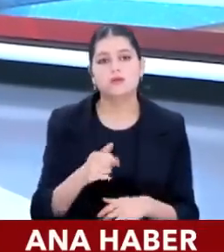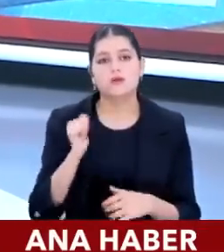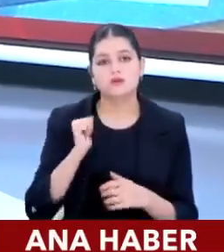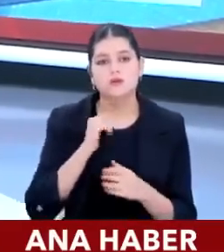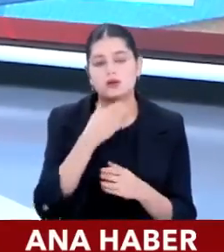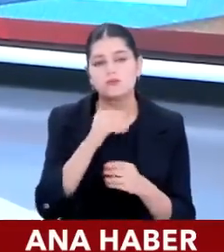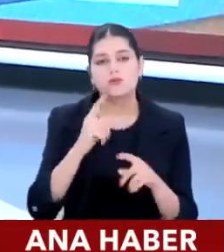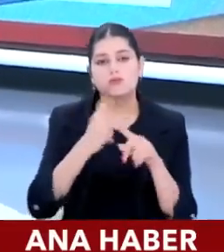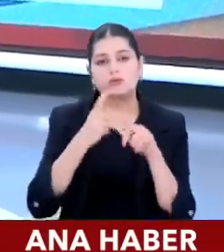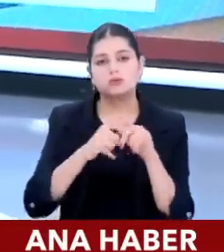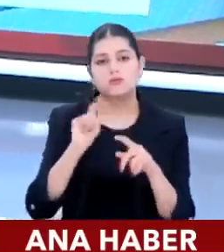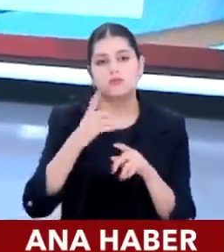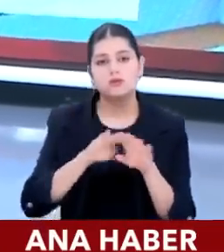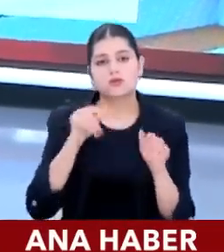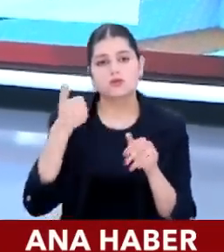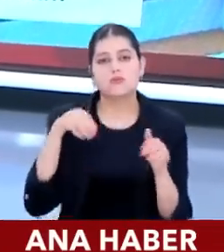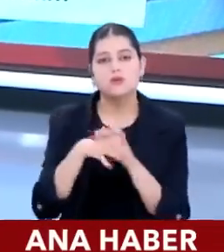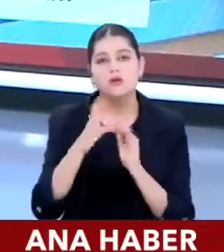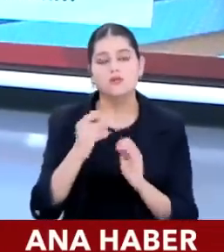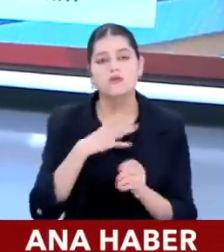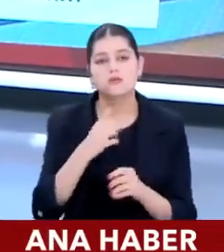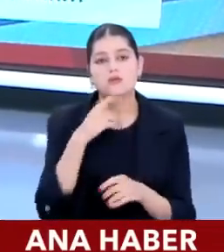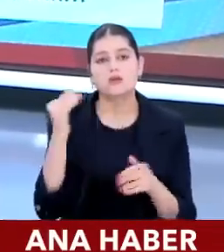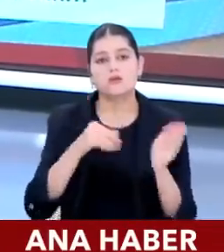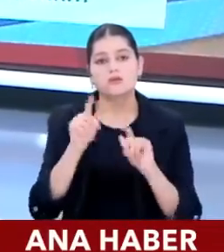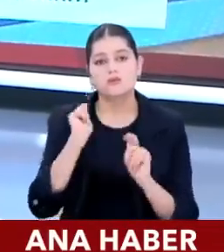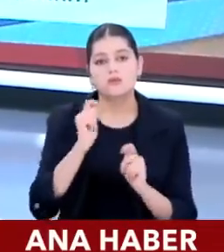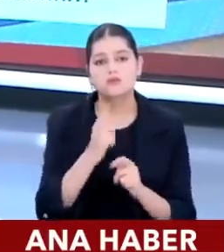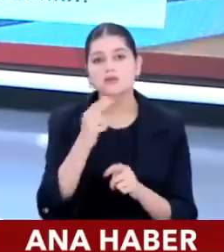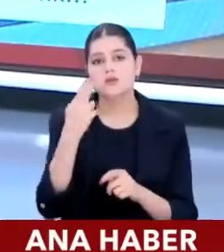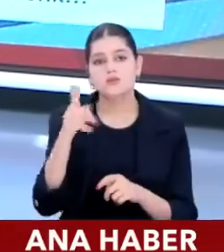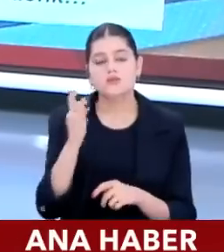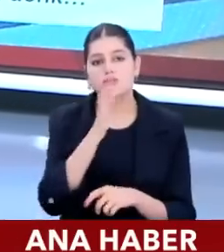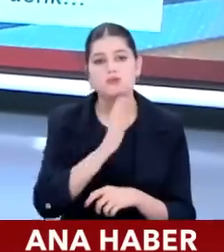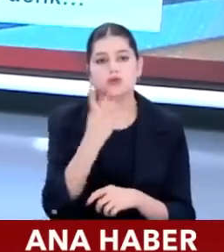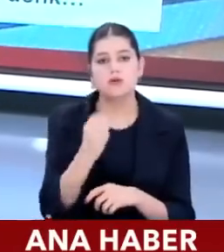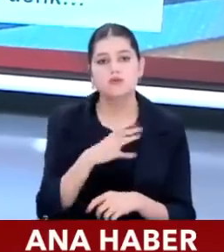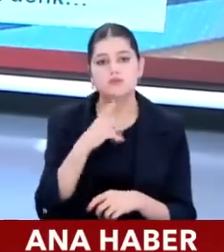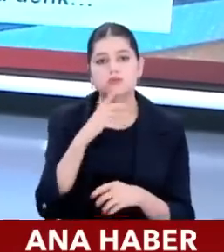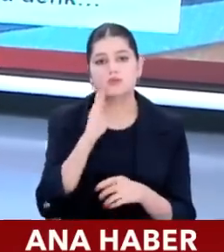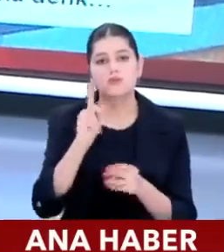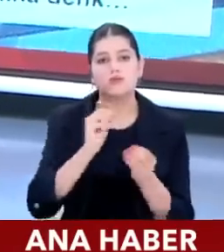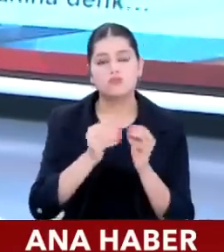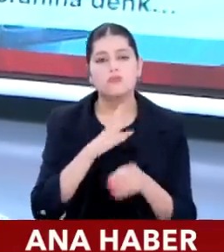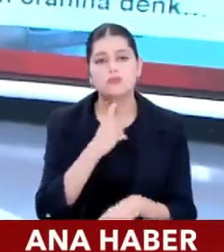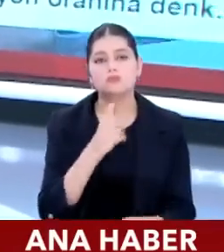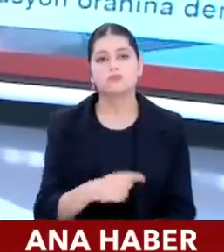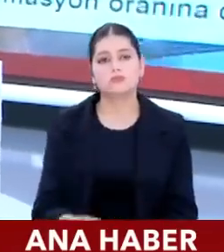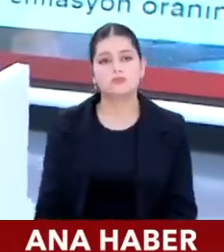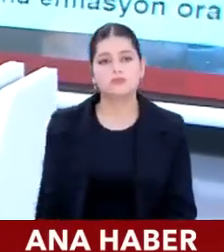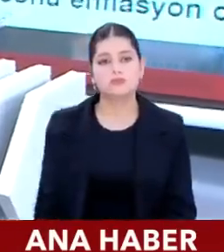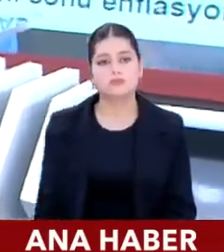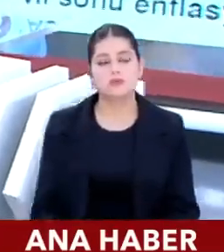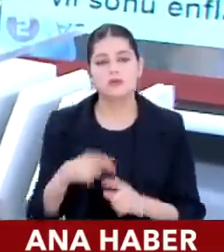Asgari emekliye bir pozitif ayrımcılık gündeme gelebilir. Zaten olması da gerekir. 7 bin 500 TL alıyorlar. Bu ciddi bir problem açıkçası.